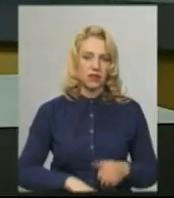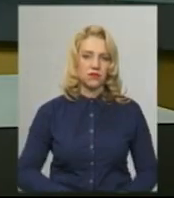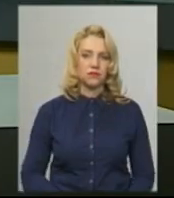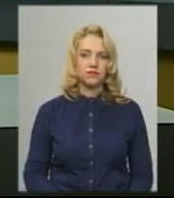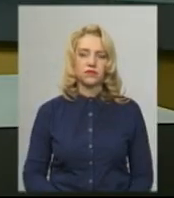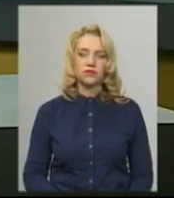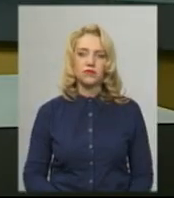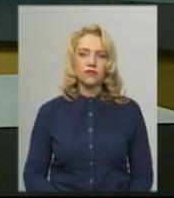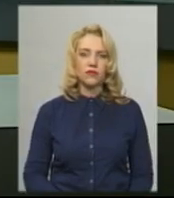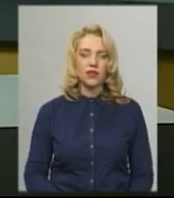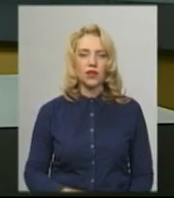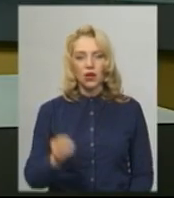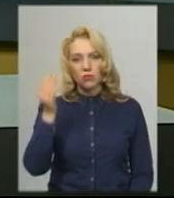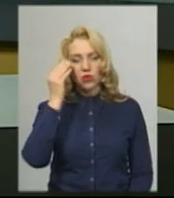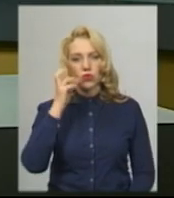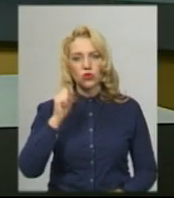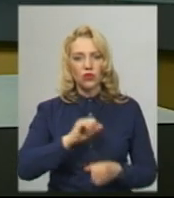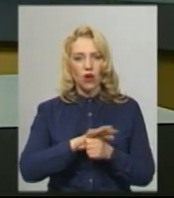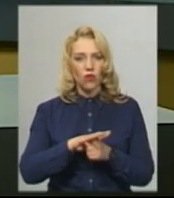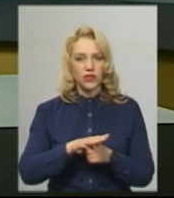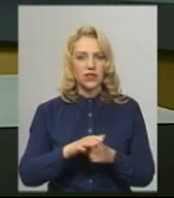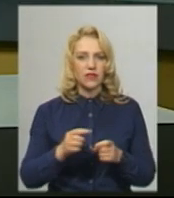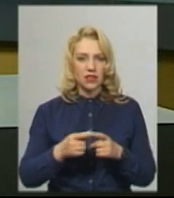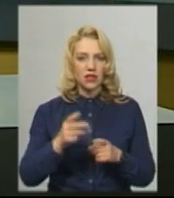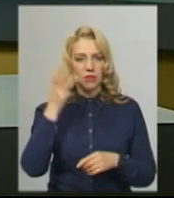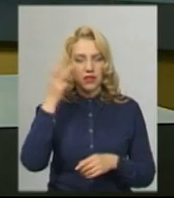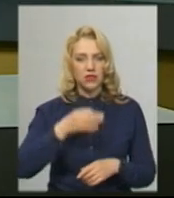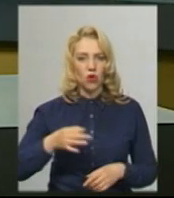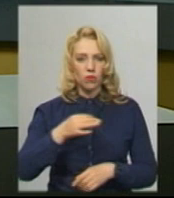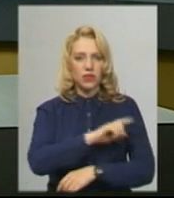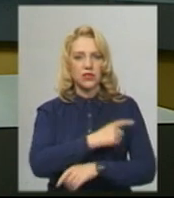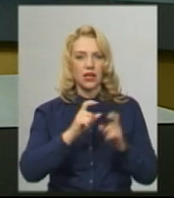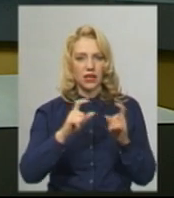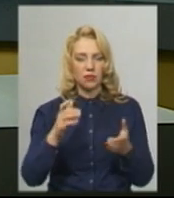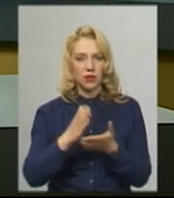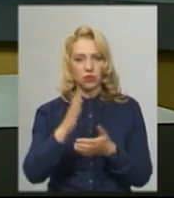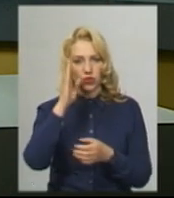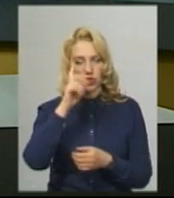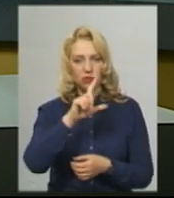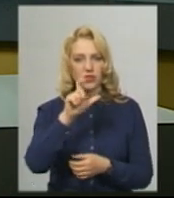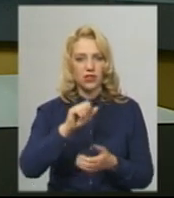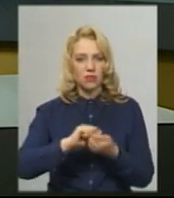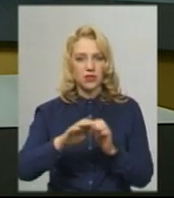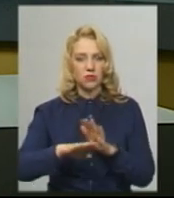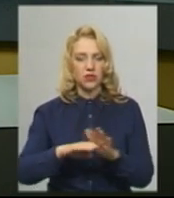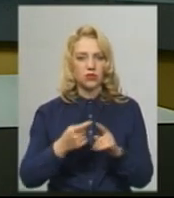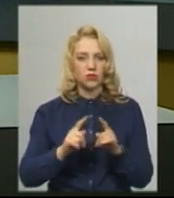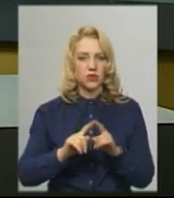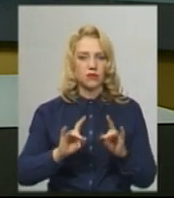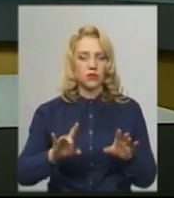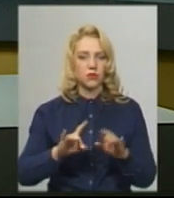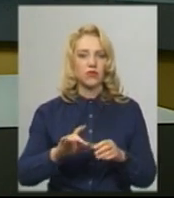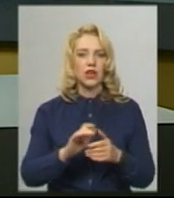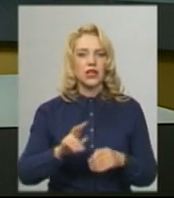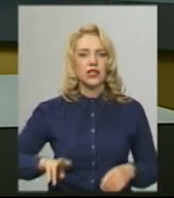З підозрою на COVID-19 у Хмельницькій обласній лікарні перебуває чоловік з Кам'янця-Подільського. Про це Суспільному розповів